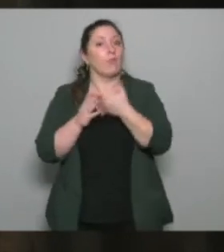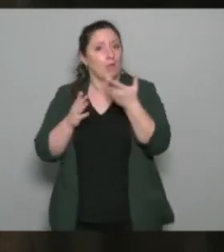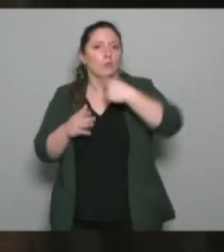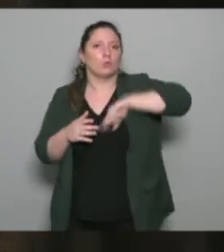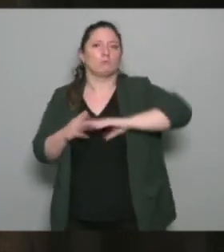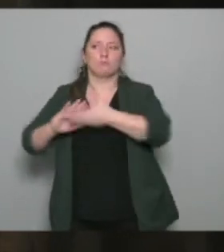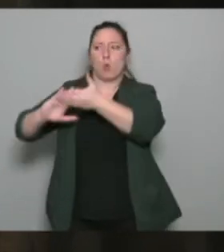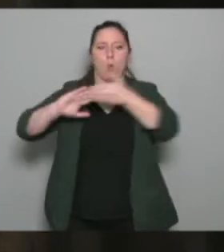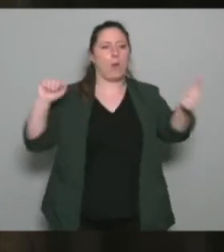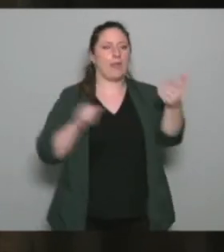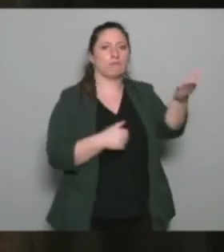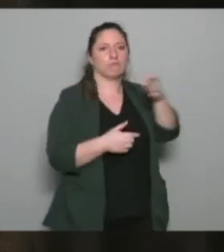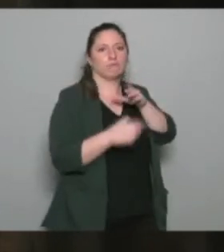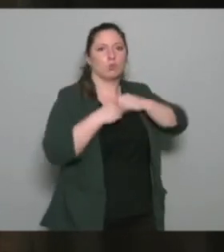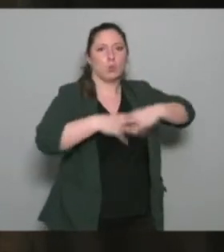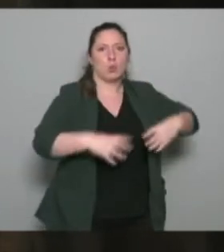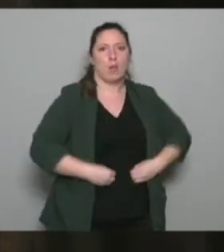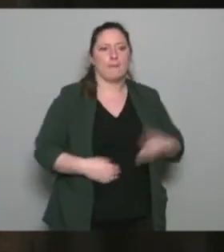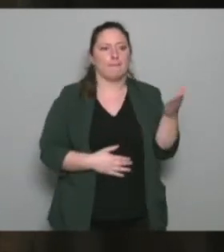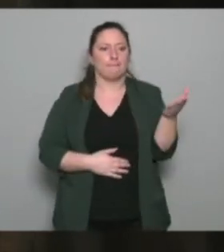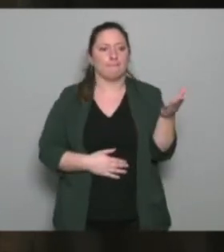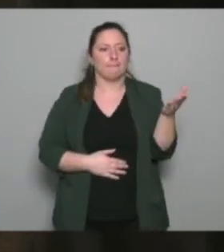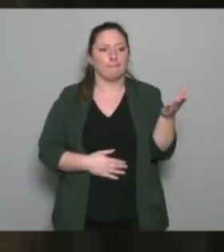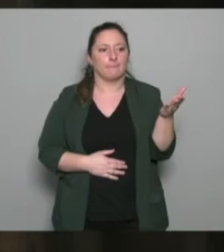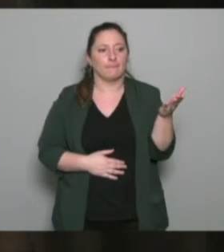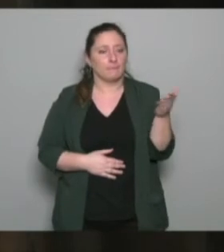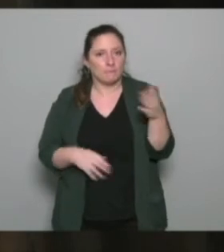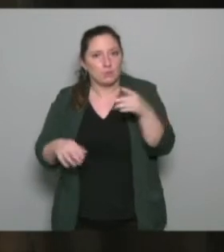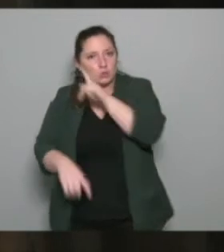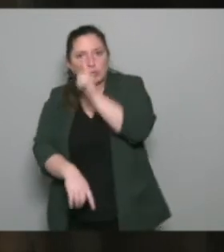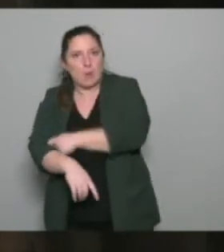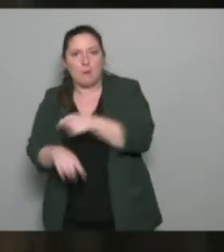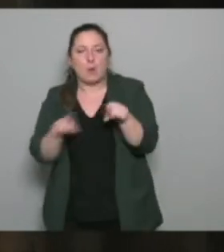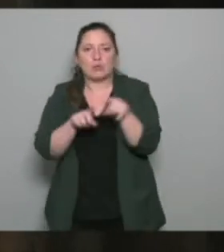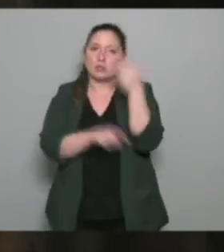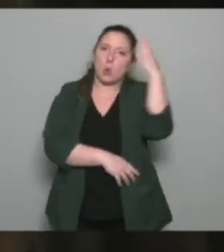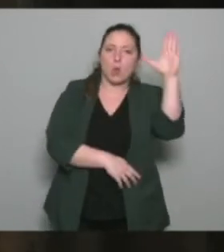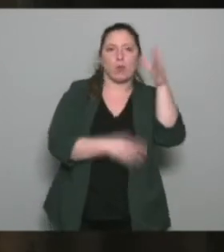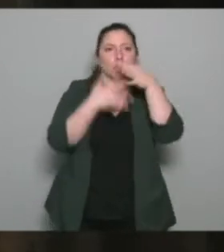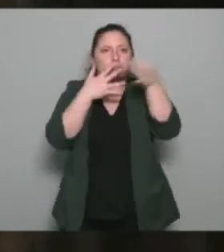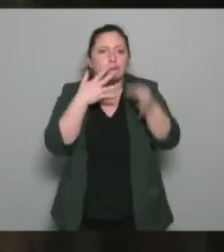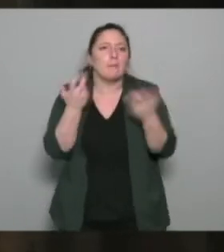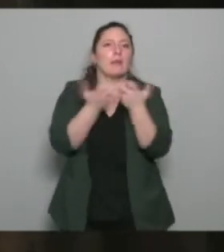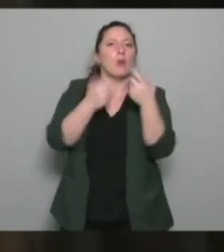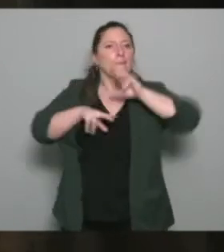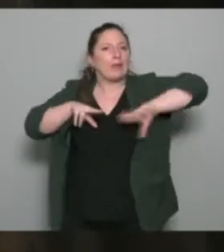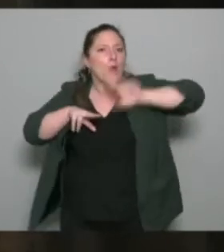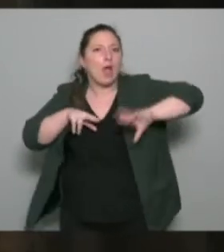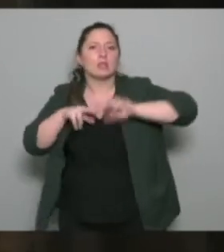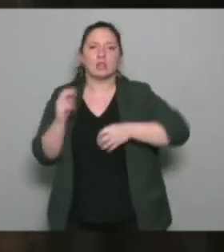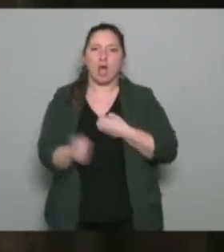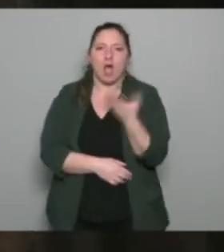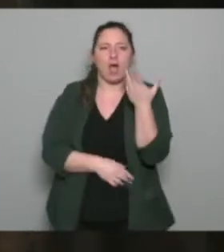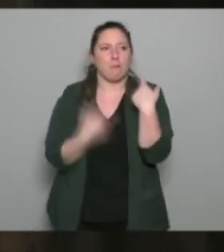voilà mais en fait on fait ça avec le sport mais on fait ça aussi avec le bricolage les arts plastiques